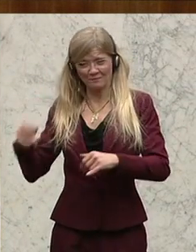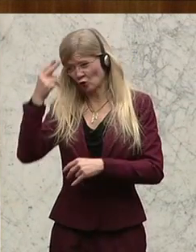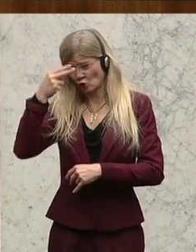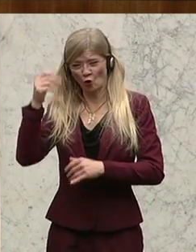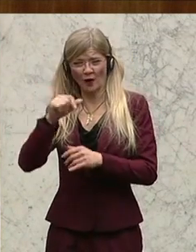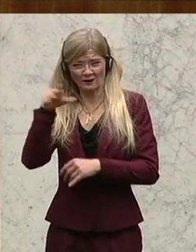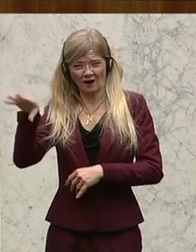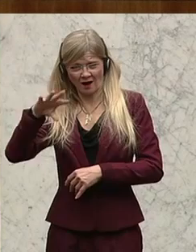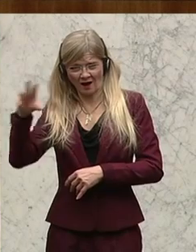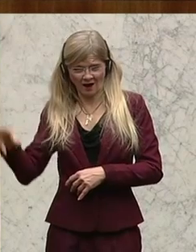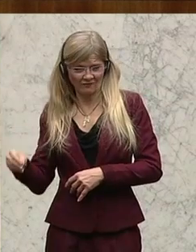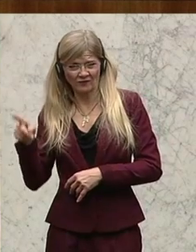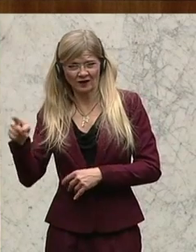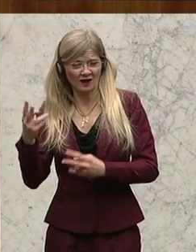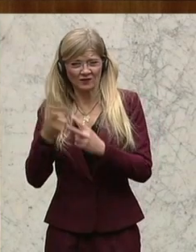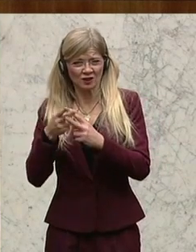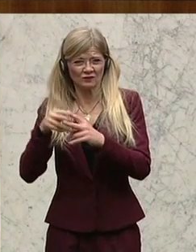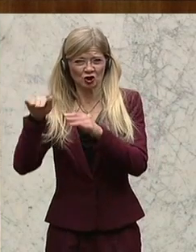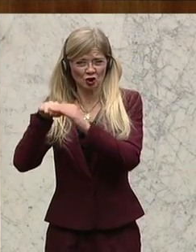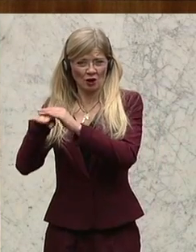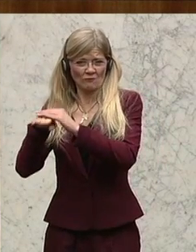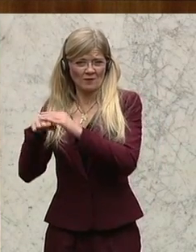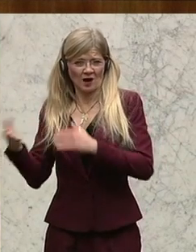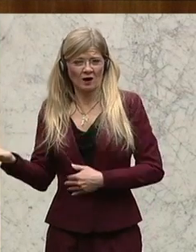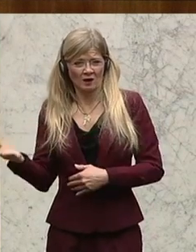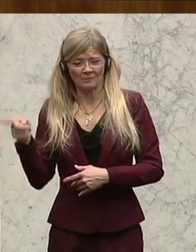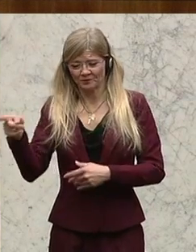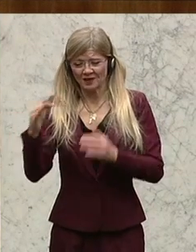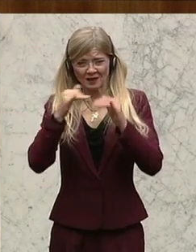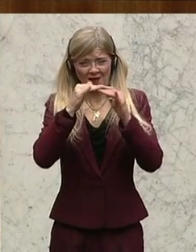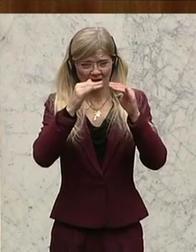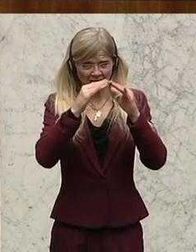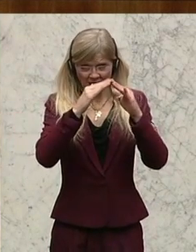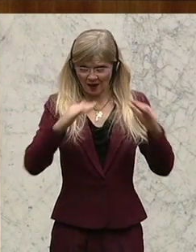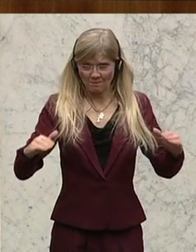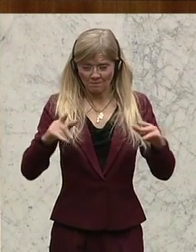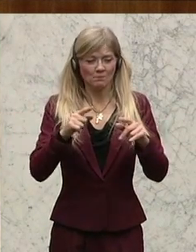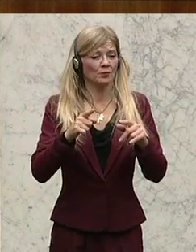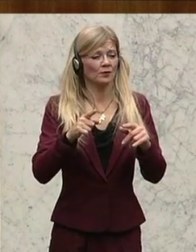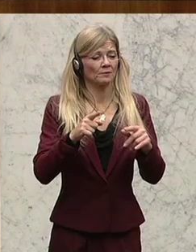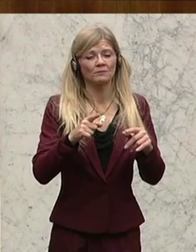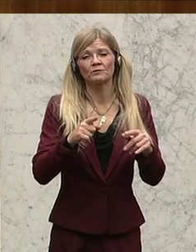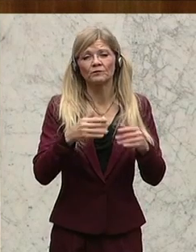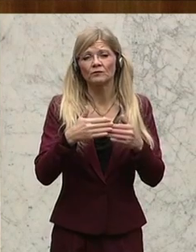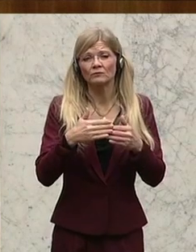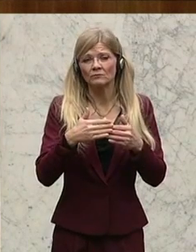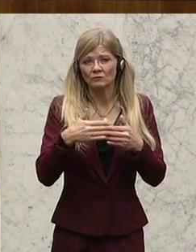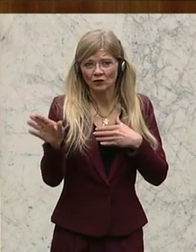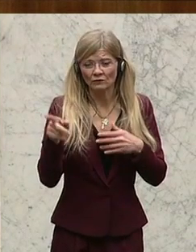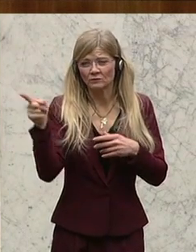Nordafrika gebracht werden in ein Camp und in diesem Camp die Türen offen sind. Das wird von diesem Vertragsstaat dort